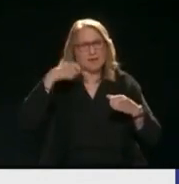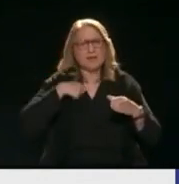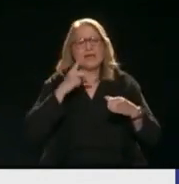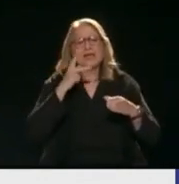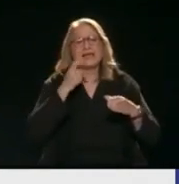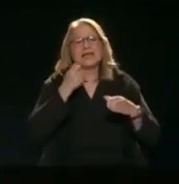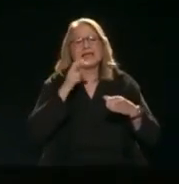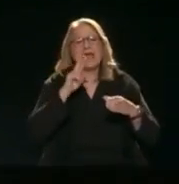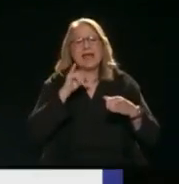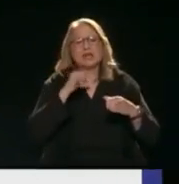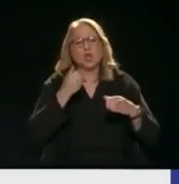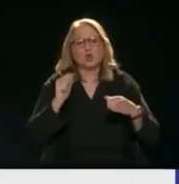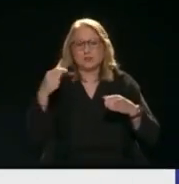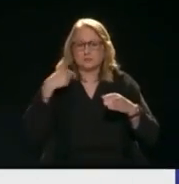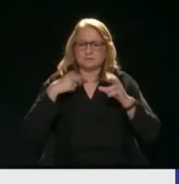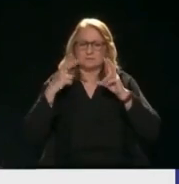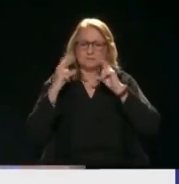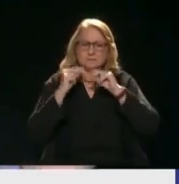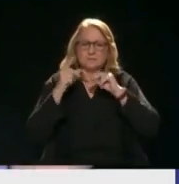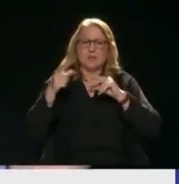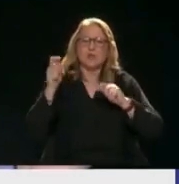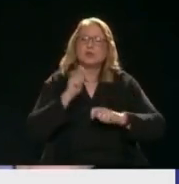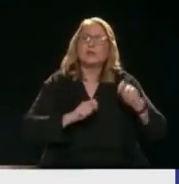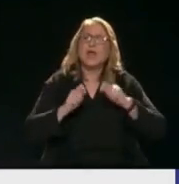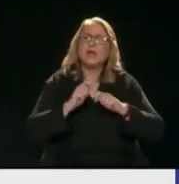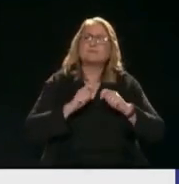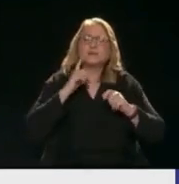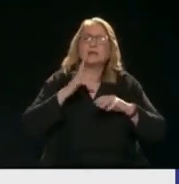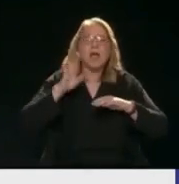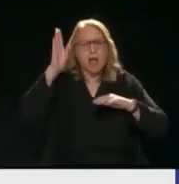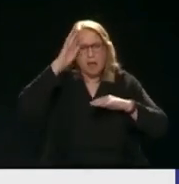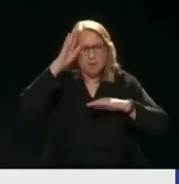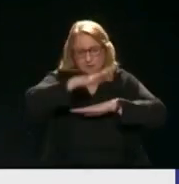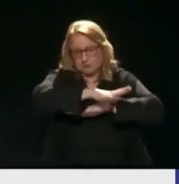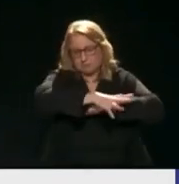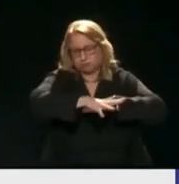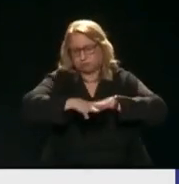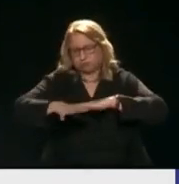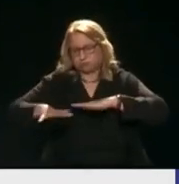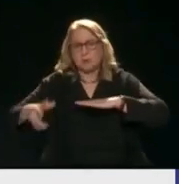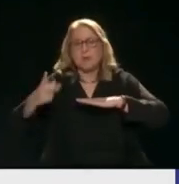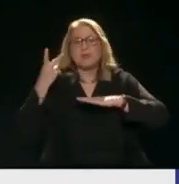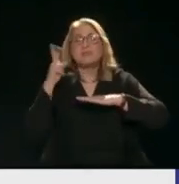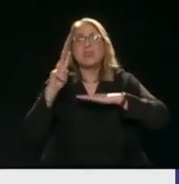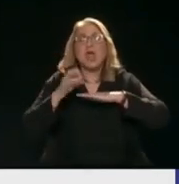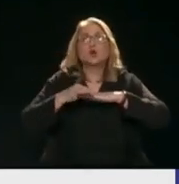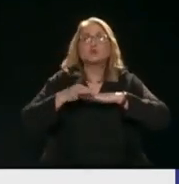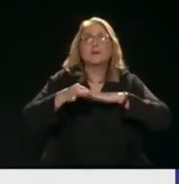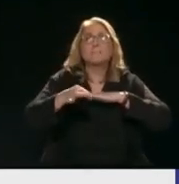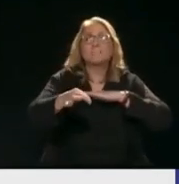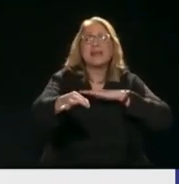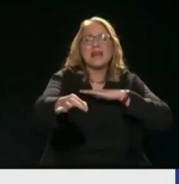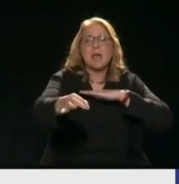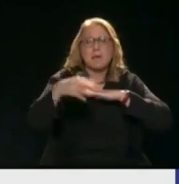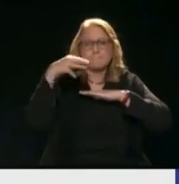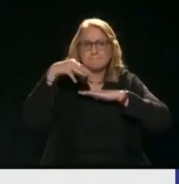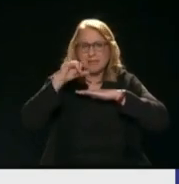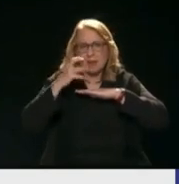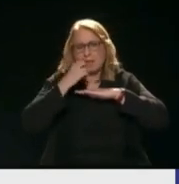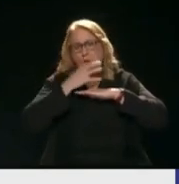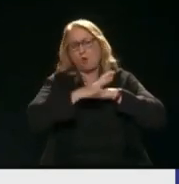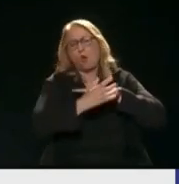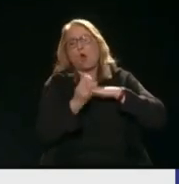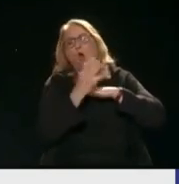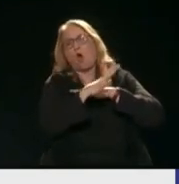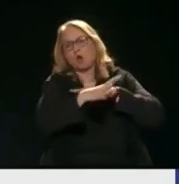μπήκαν οι βάσεις για το ΑΟΣ Η Αμερική ΑΟΣ έχει 200 μίλια Γιατί είναι και ο Ακεάνος Εμείς είναι κλειδωμένα τα θέματα μας Με το ΑΟΣ